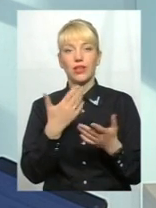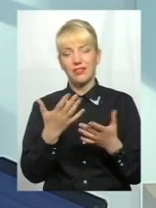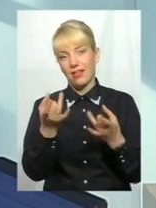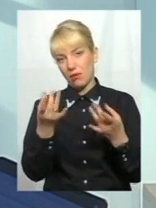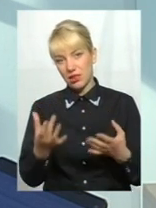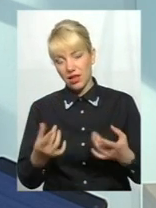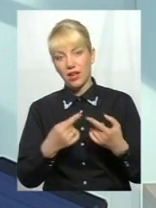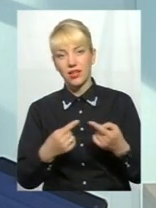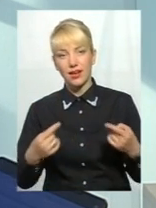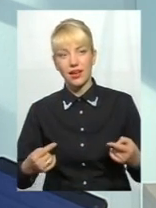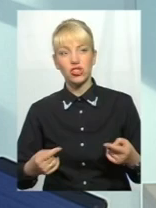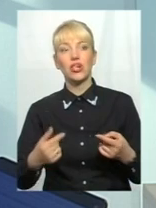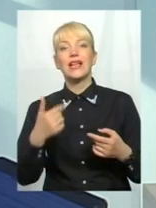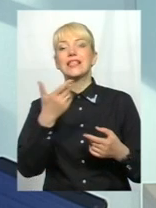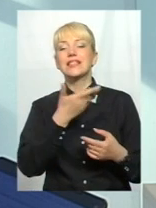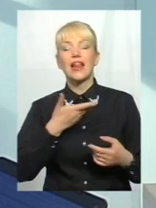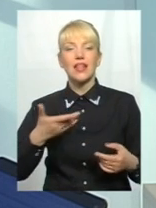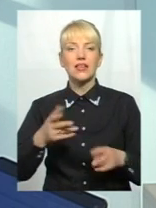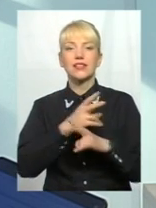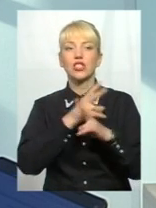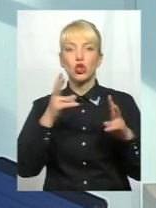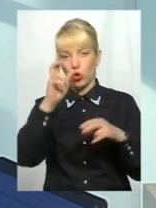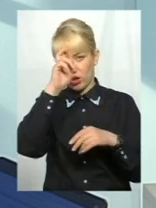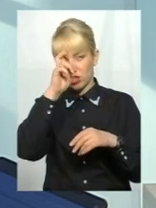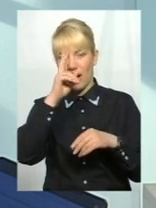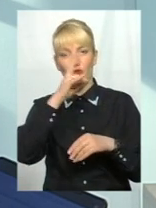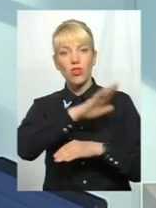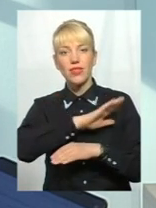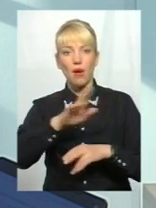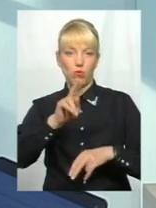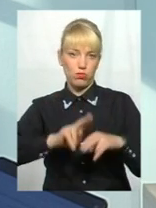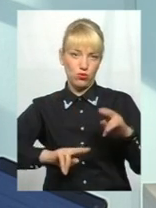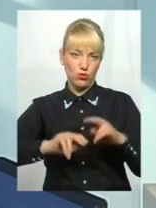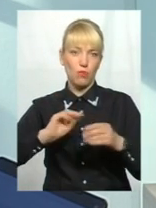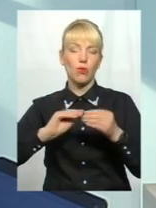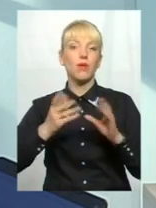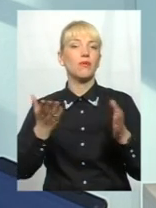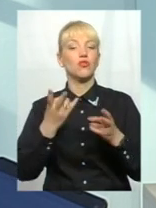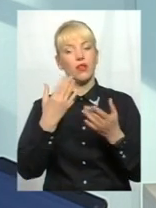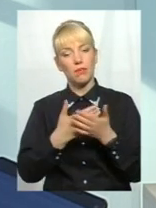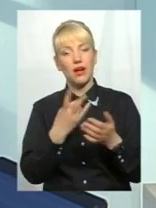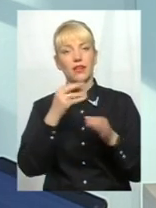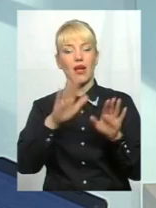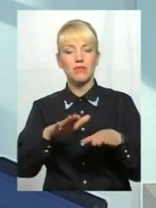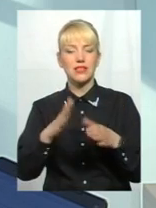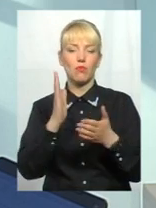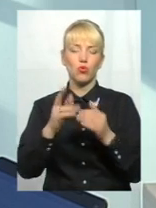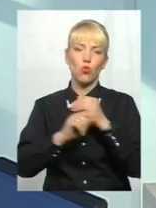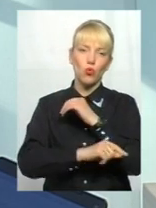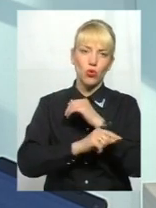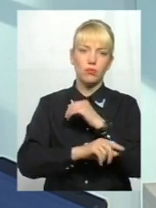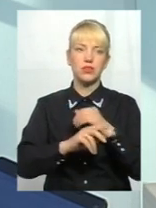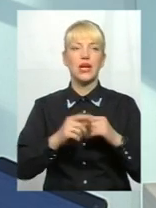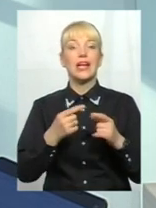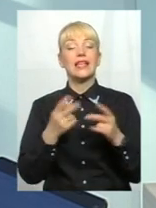речі. Ми розуміємо, що за нас ніхто нашу державу не побудує. Проблема не в тому, що... От на місцах є, там, буде корупція, чи десь буде корупція, то